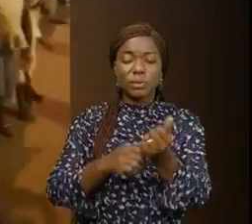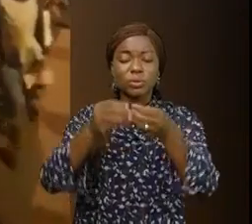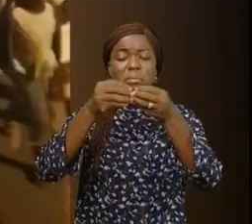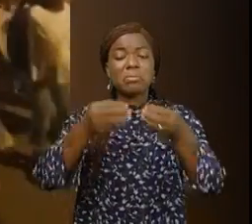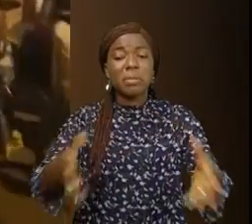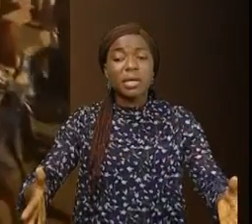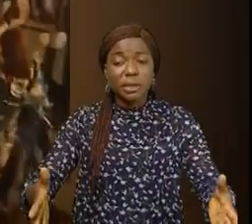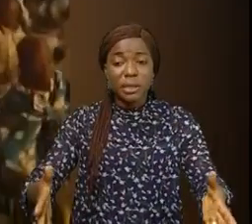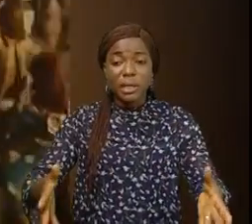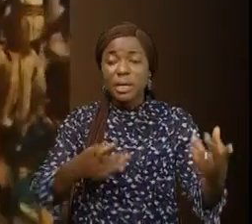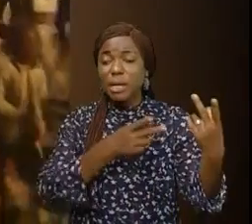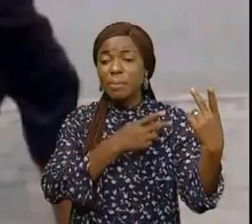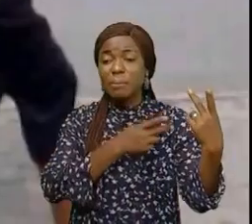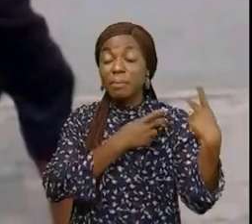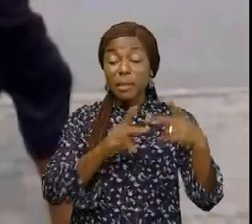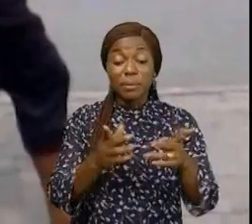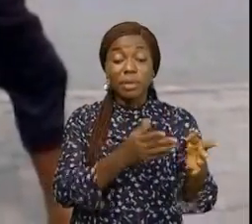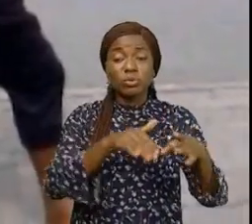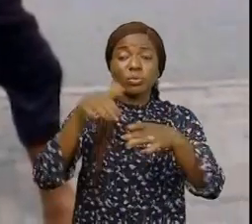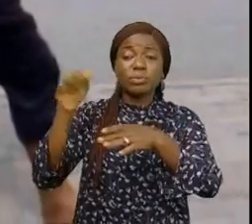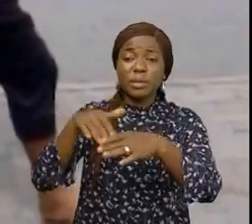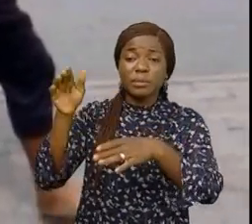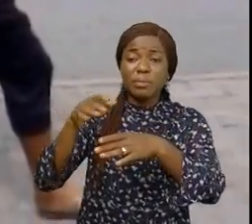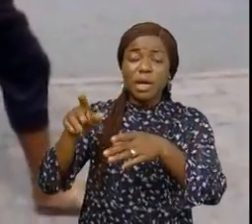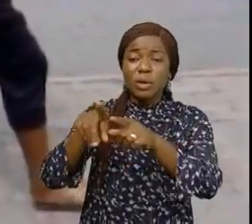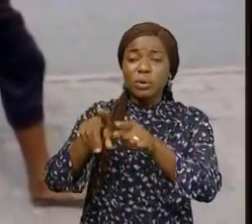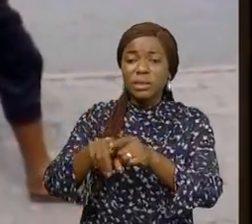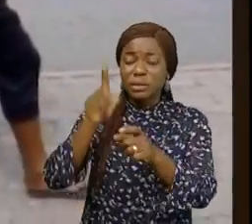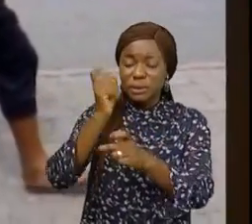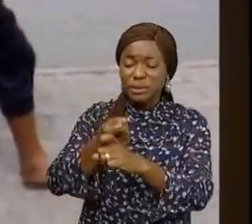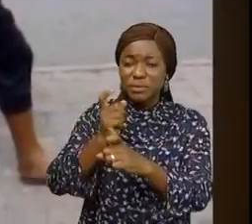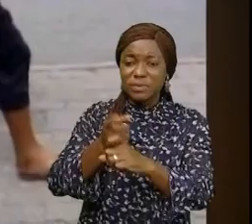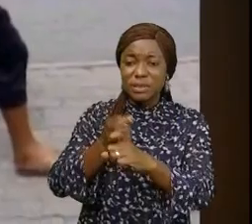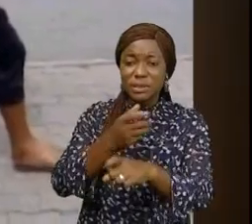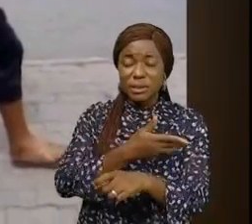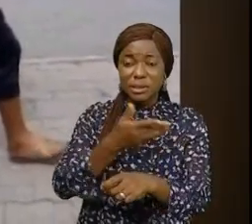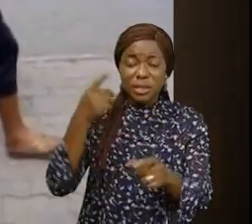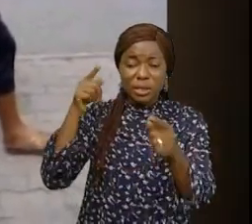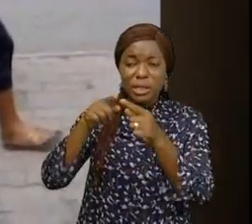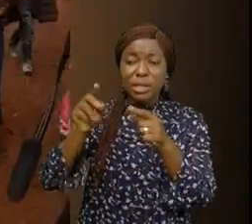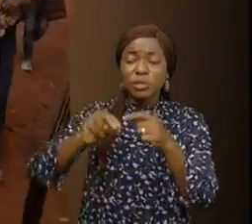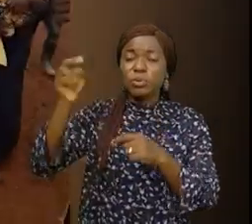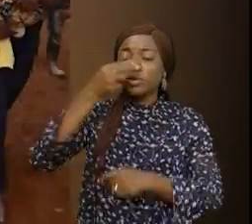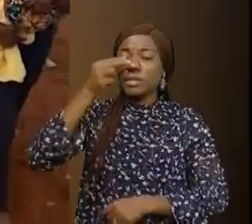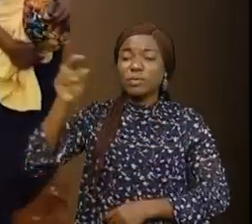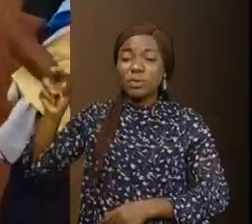pendant l'évacuation dans des conditions difficiles du chef-lieu du Nord-Kivu.